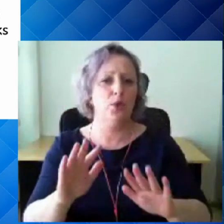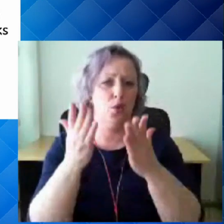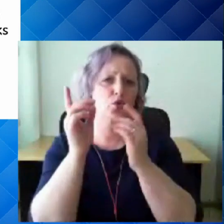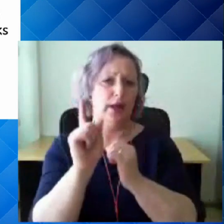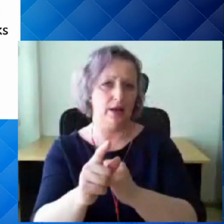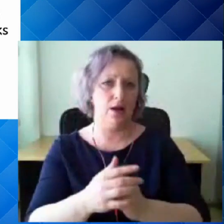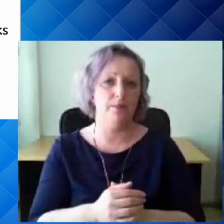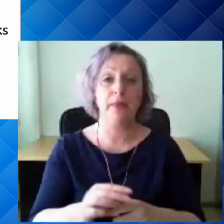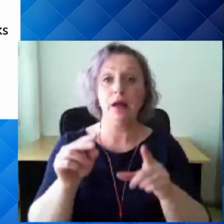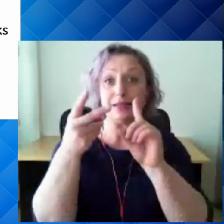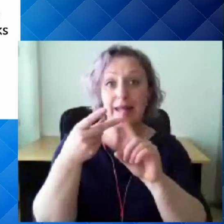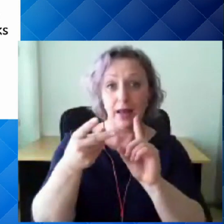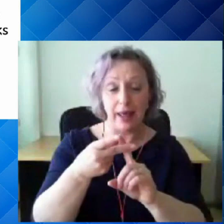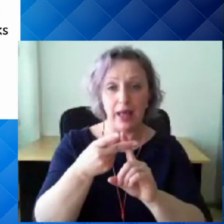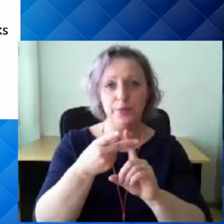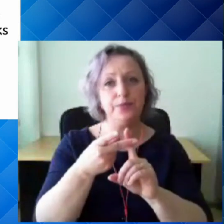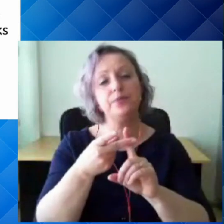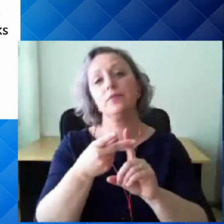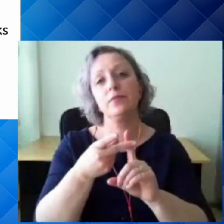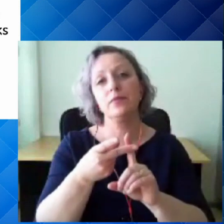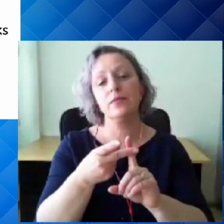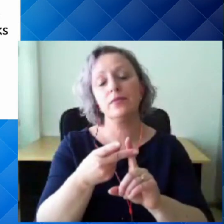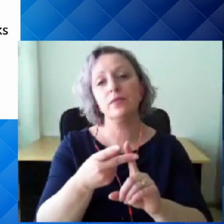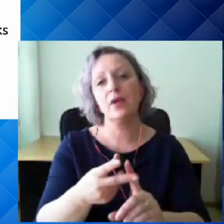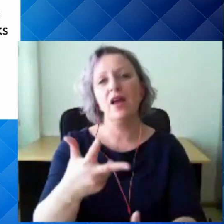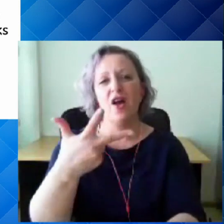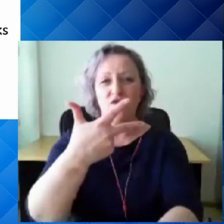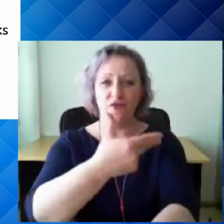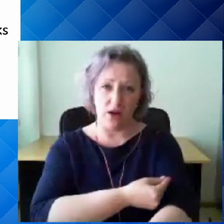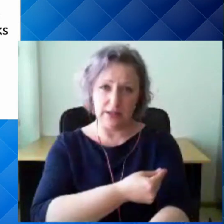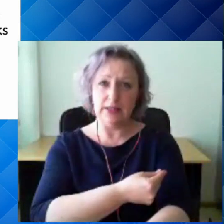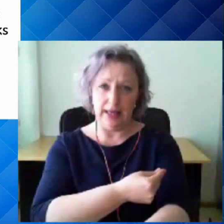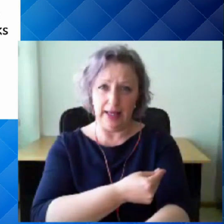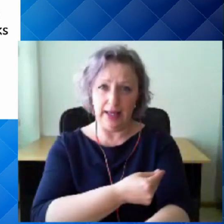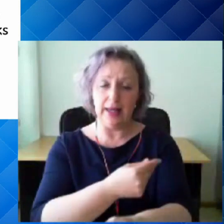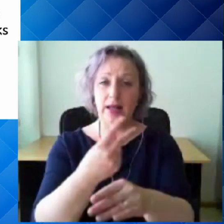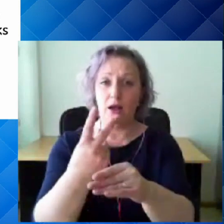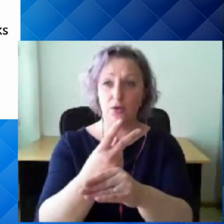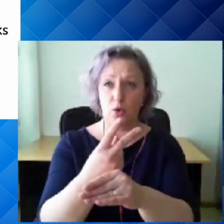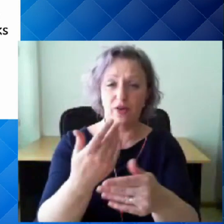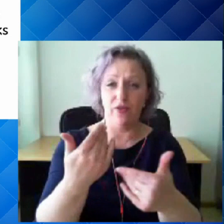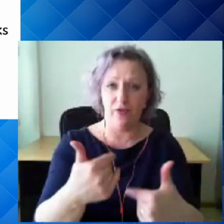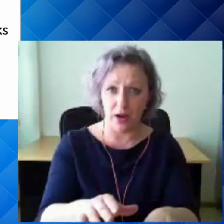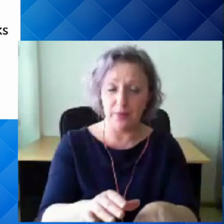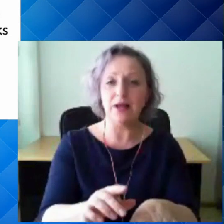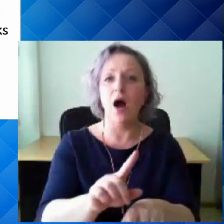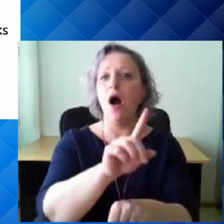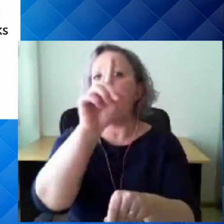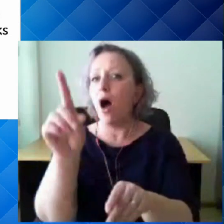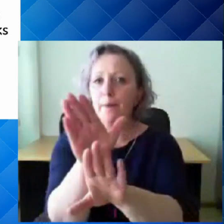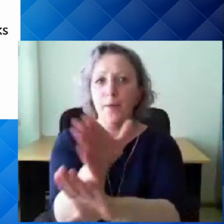Teine moment, et vaktsiini manustamises peab mööduma teatud aeg selleks, et